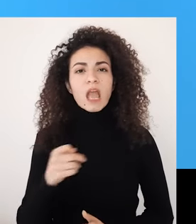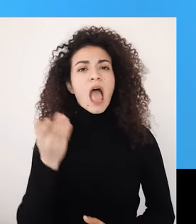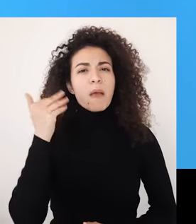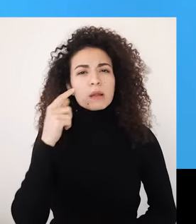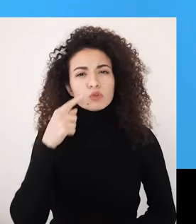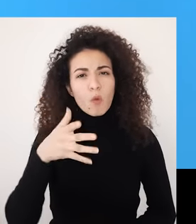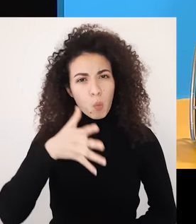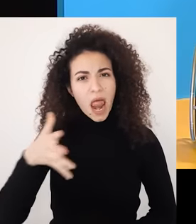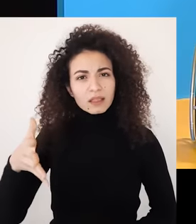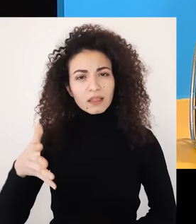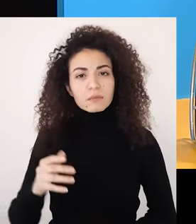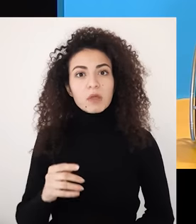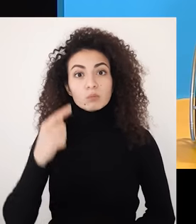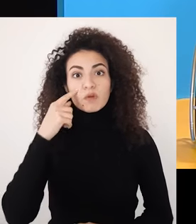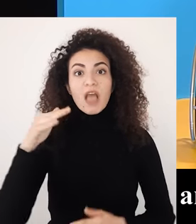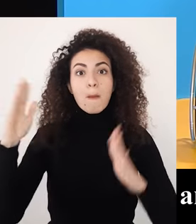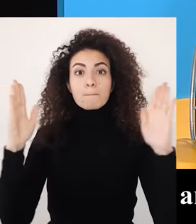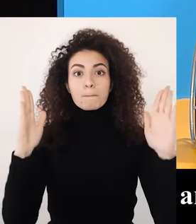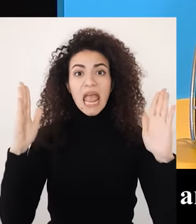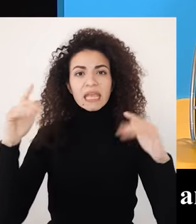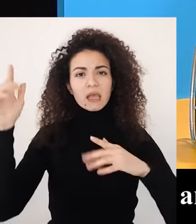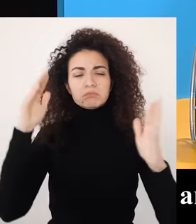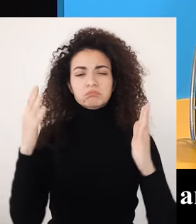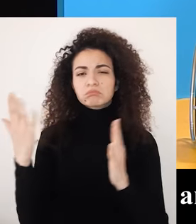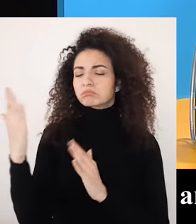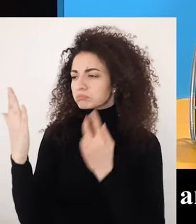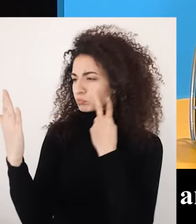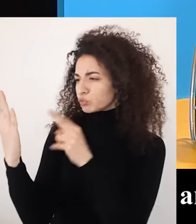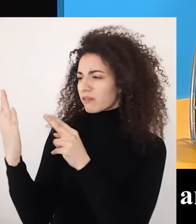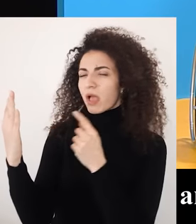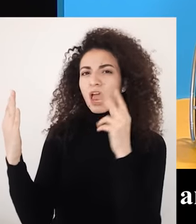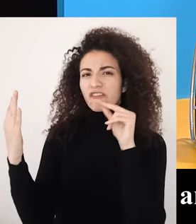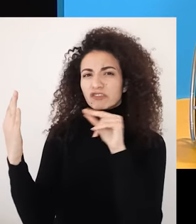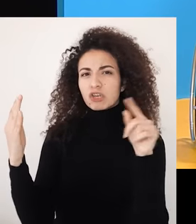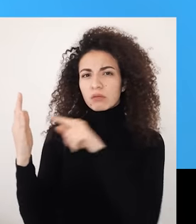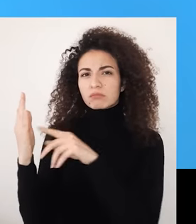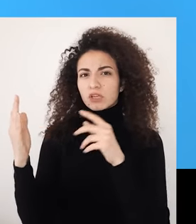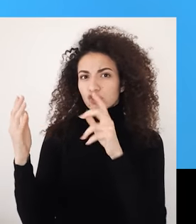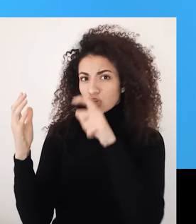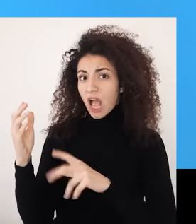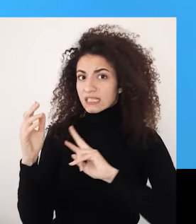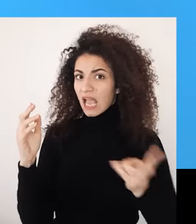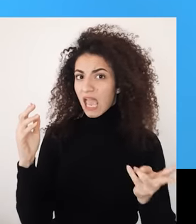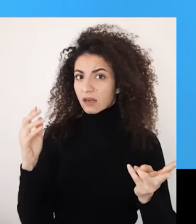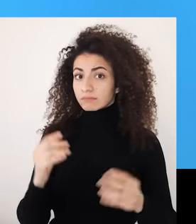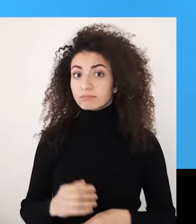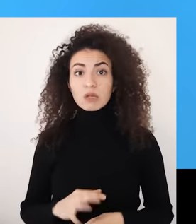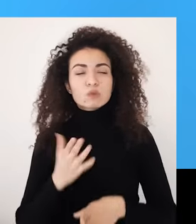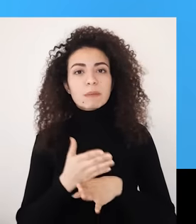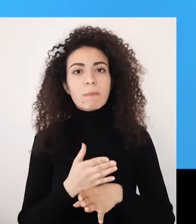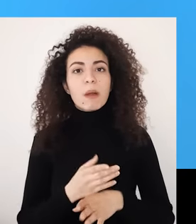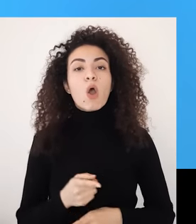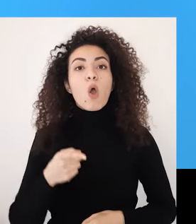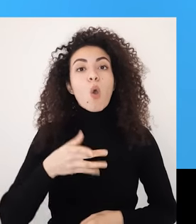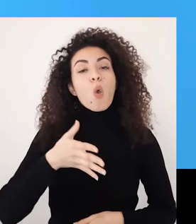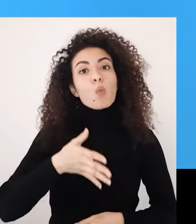السنتين بينظر لحاله بالمرأة وبيتصرف كأنه فيه طفل آخر معه سبب هو حاجة الإنسان